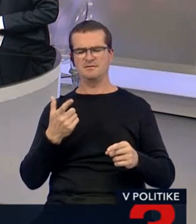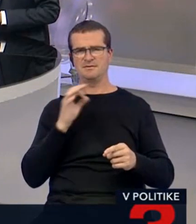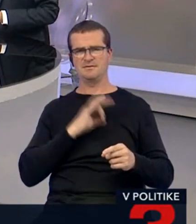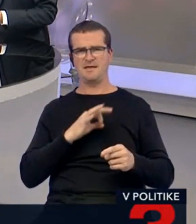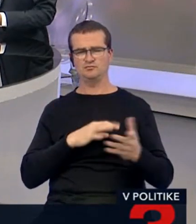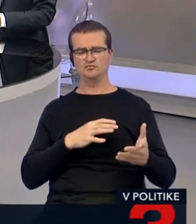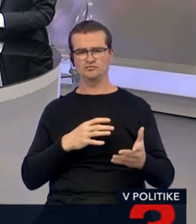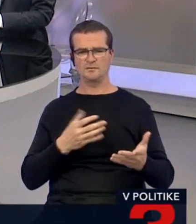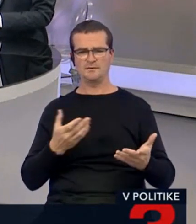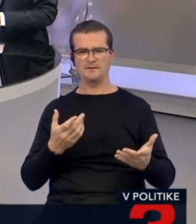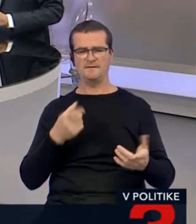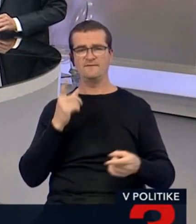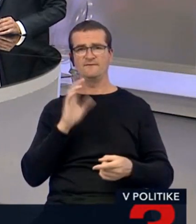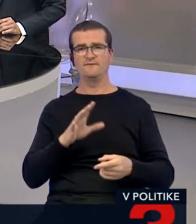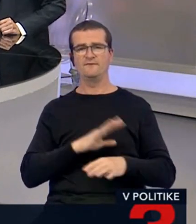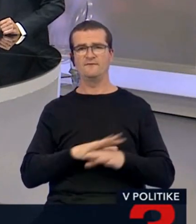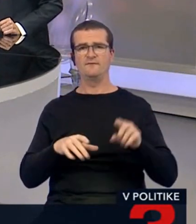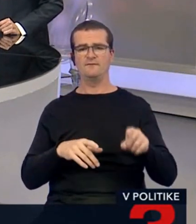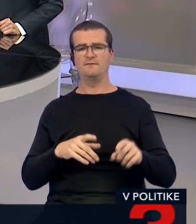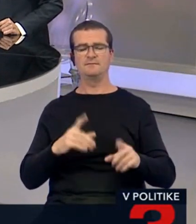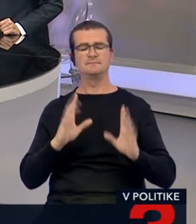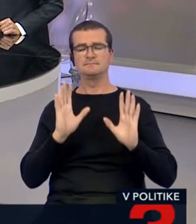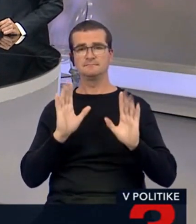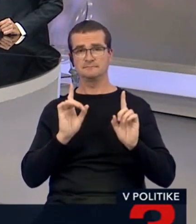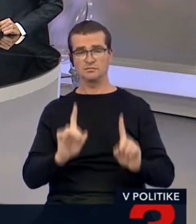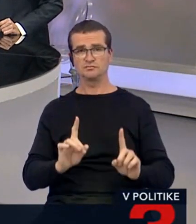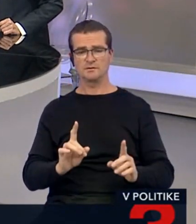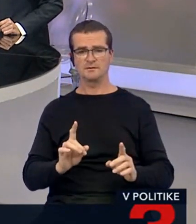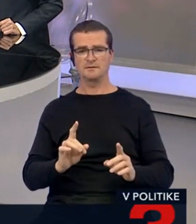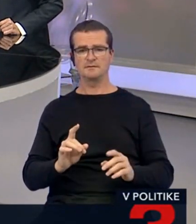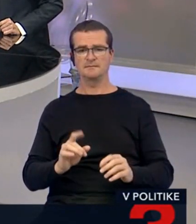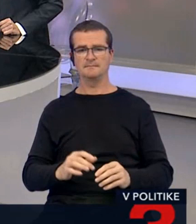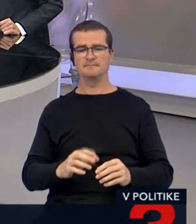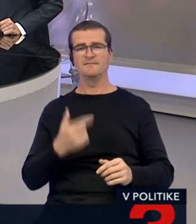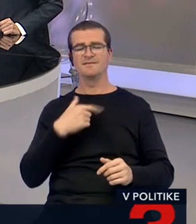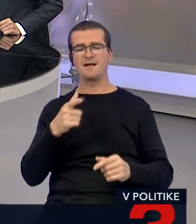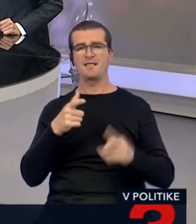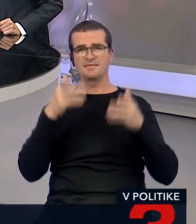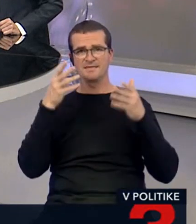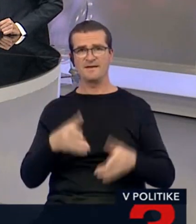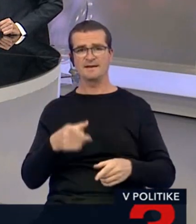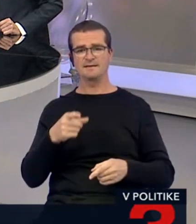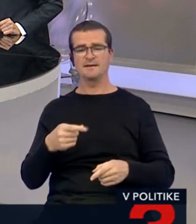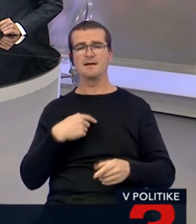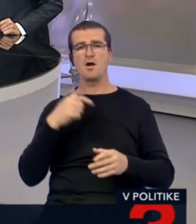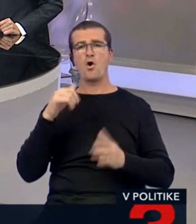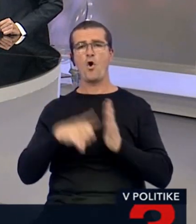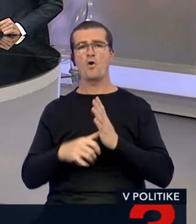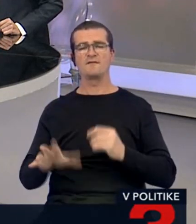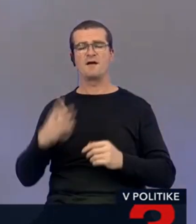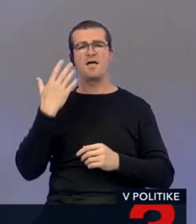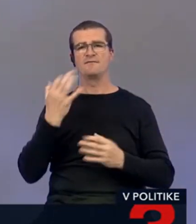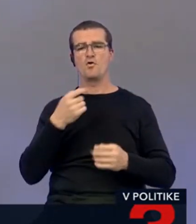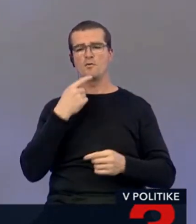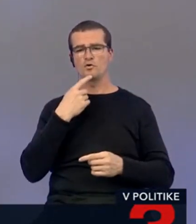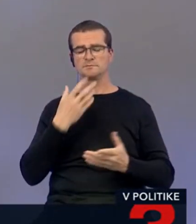nekorektné a pokrytecké. Lebo to je vaše liberálne pozeranie na svet. A nenechajte ma to hovoriť. Ja nedúfám. Že ten človek na Orave nevie, o čom